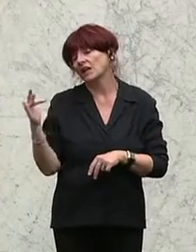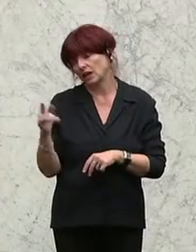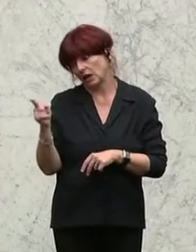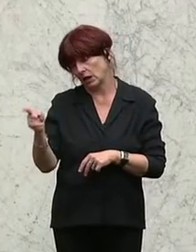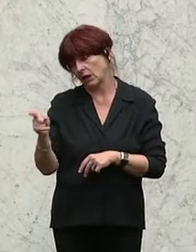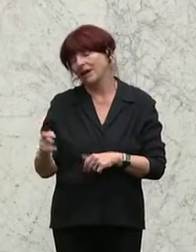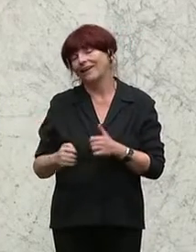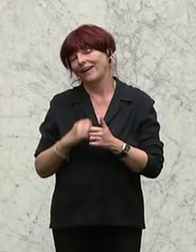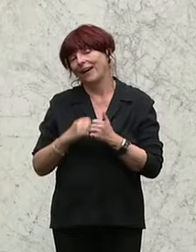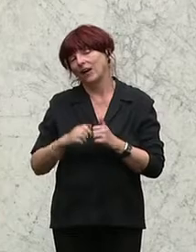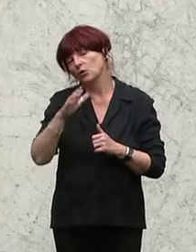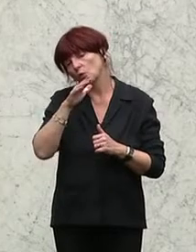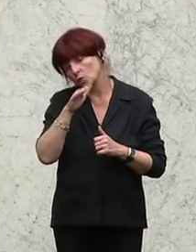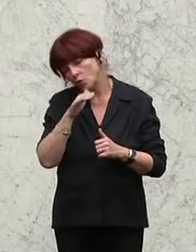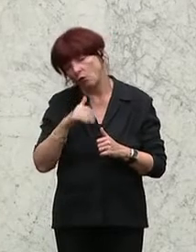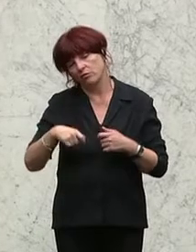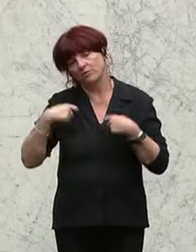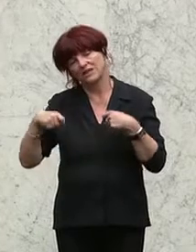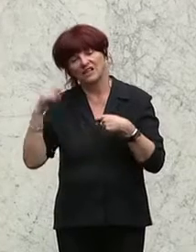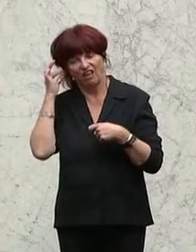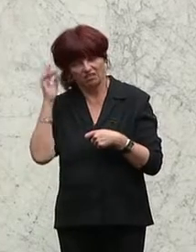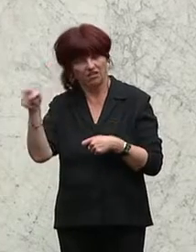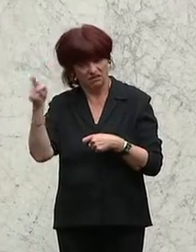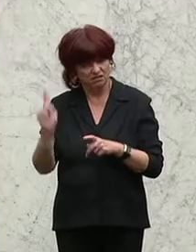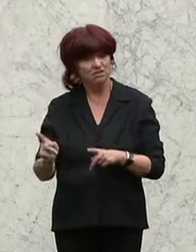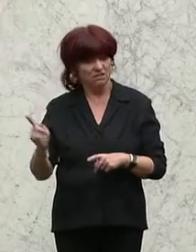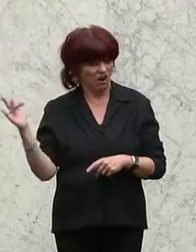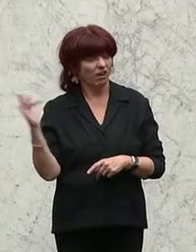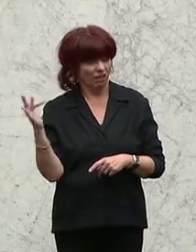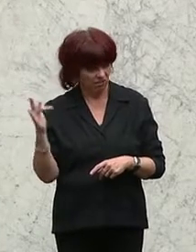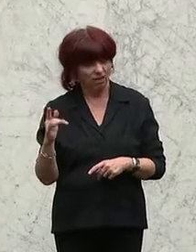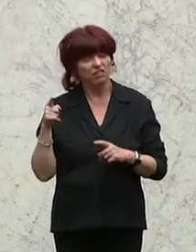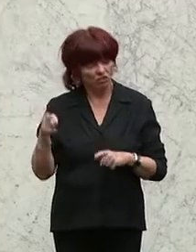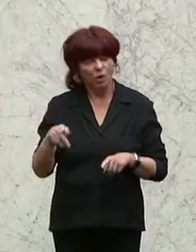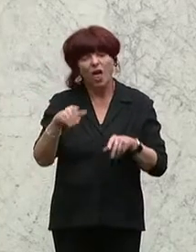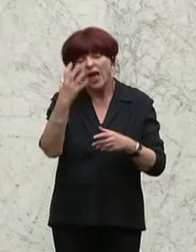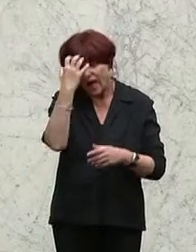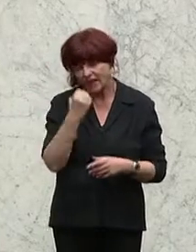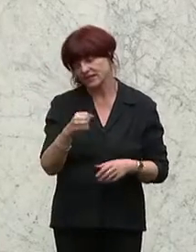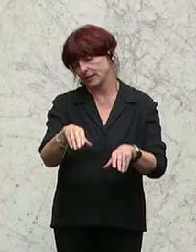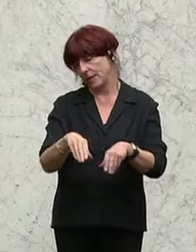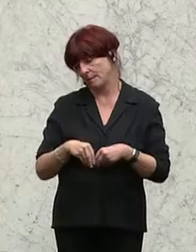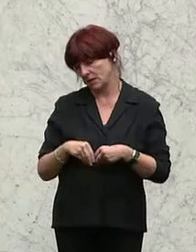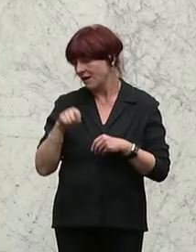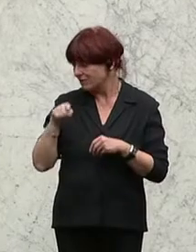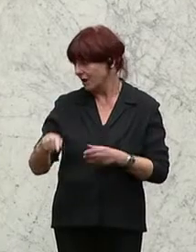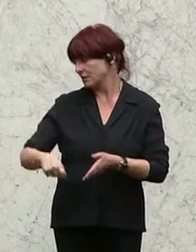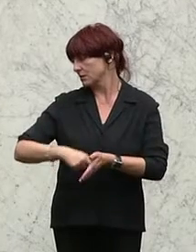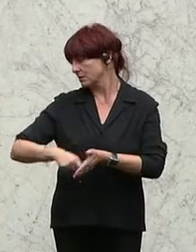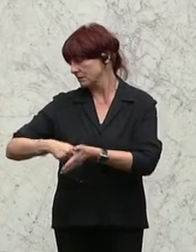-Präsidentin gehört, die ernst zu nehmen sind und diese Mängel sind einfach, wie gesagt, zu bereinigen.